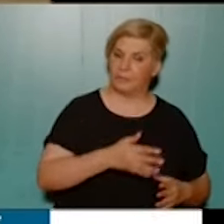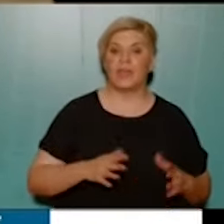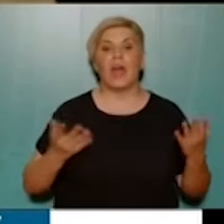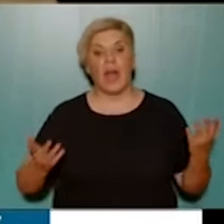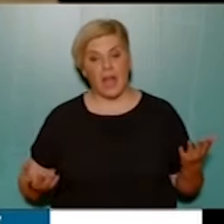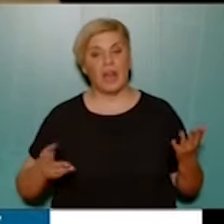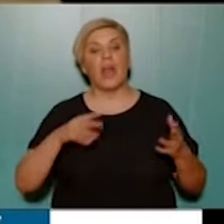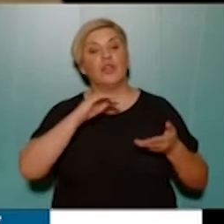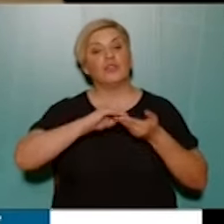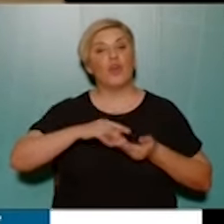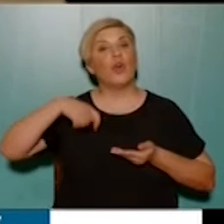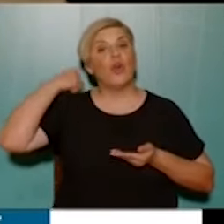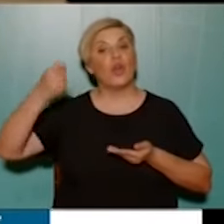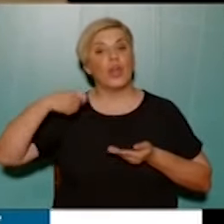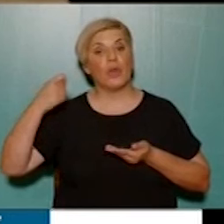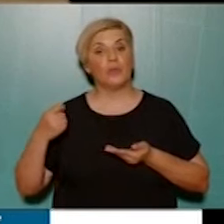αλλά ιδιαίτερα και των συλλόγων γονέων,